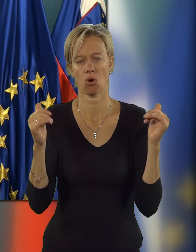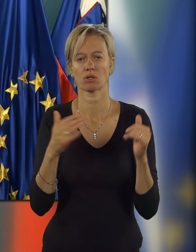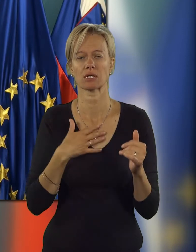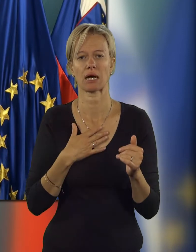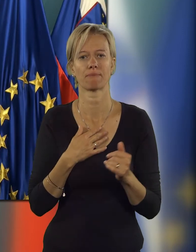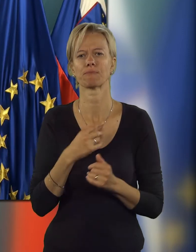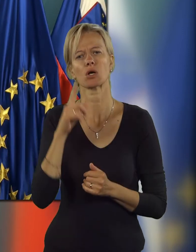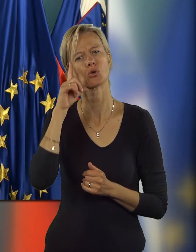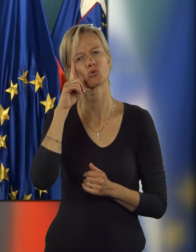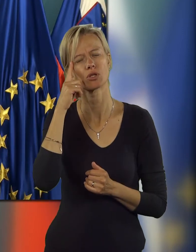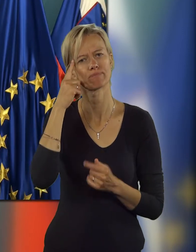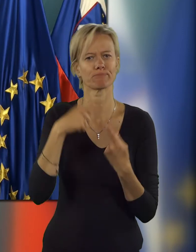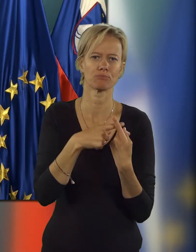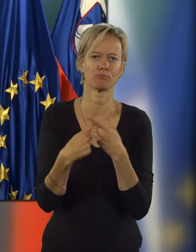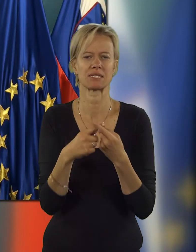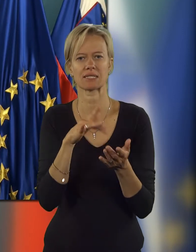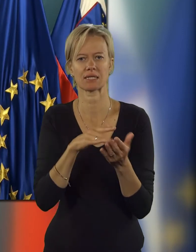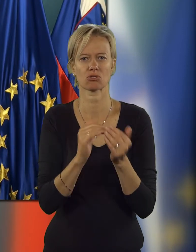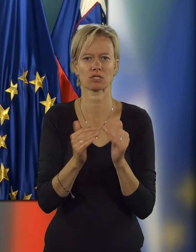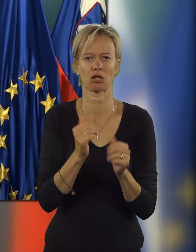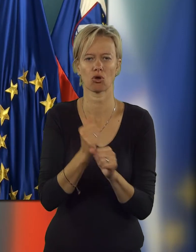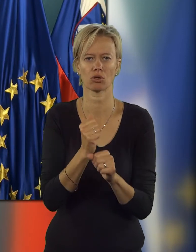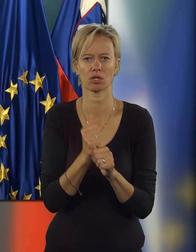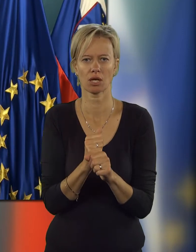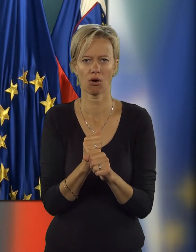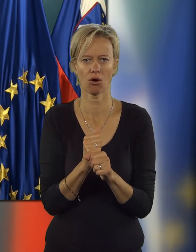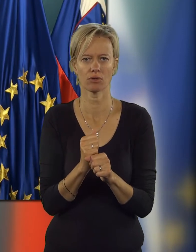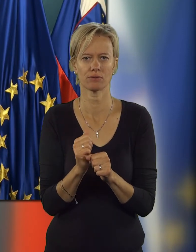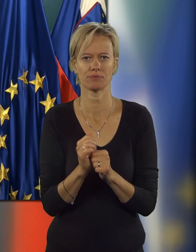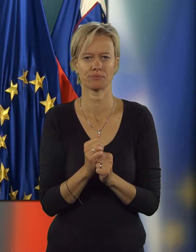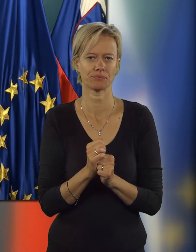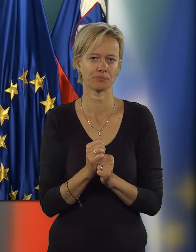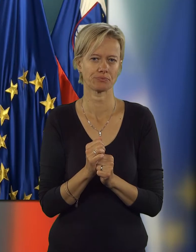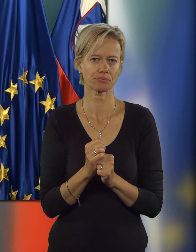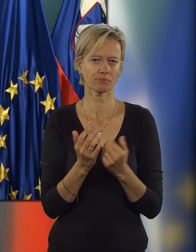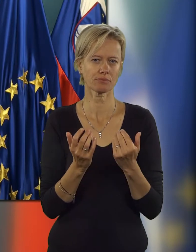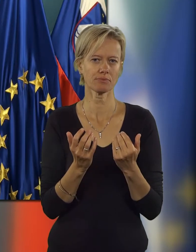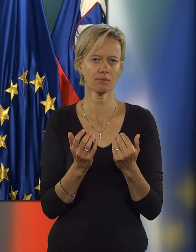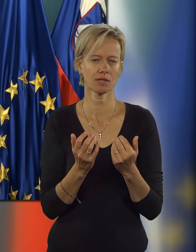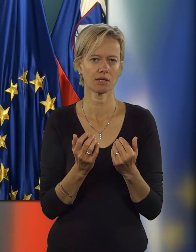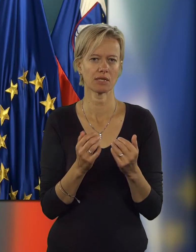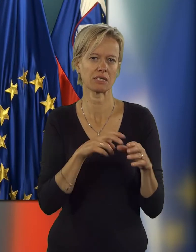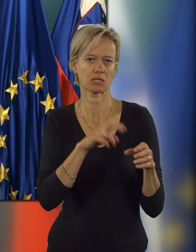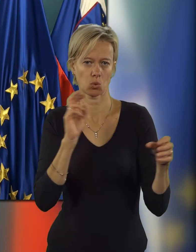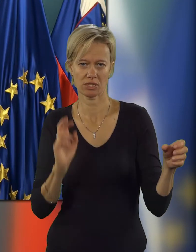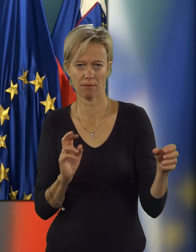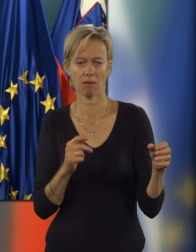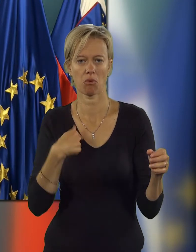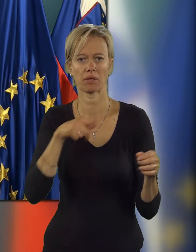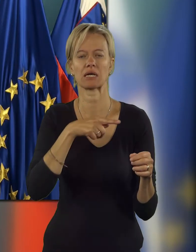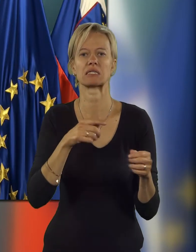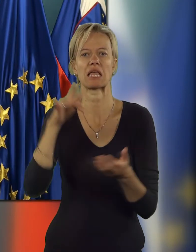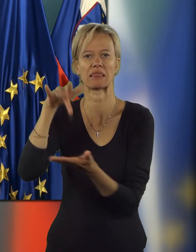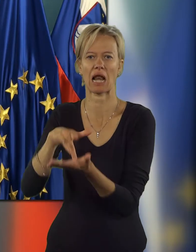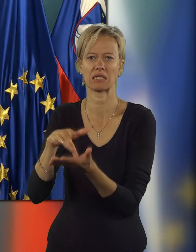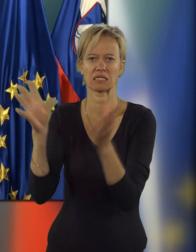ker ključen pomislek, da centri za socialno delo izuzemamo in jih